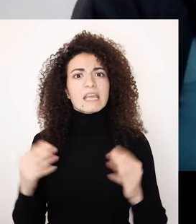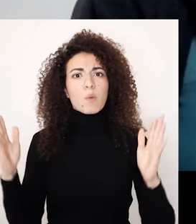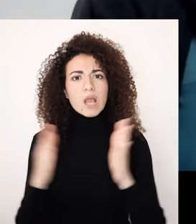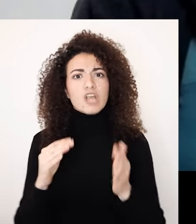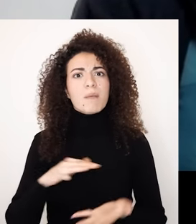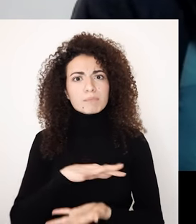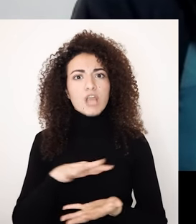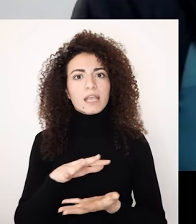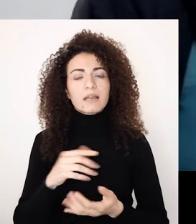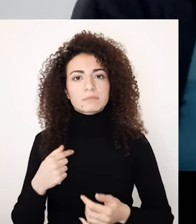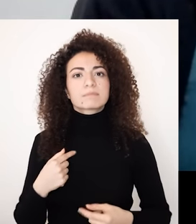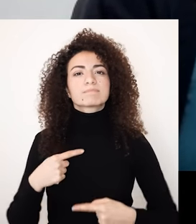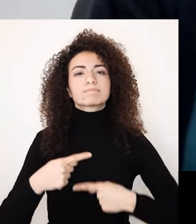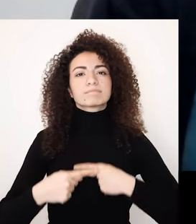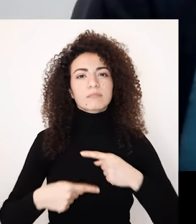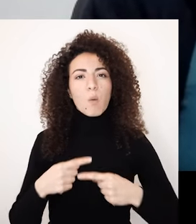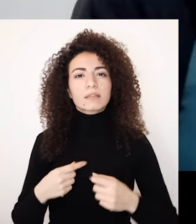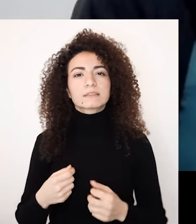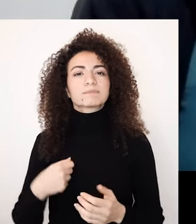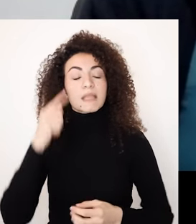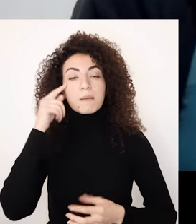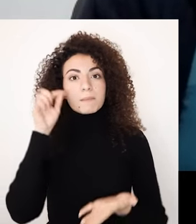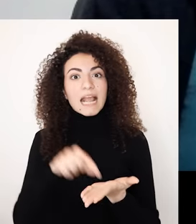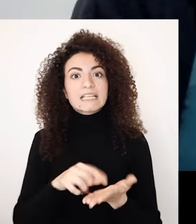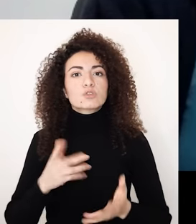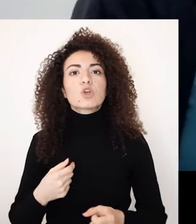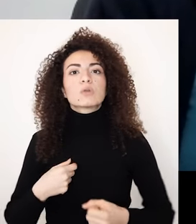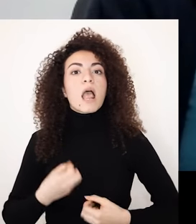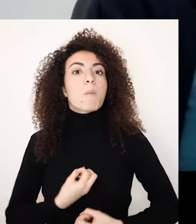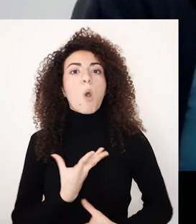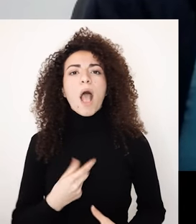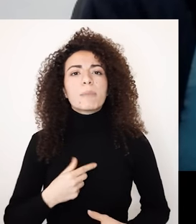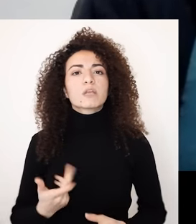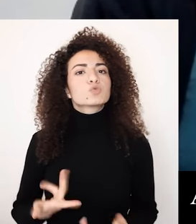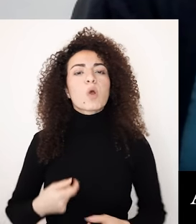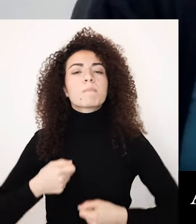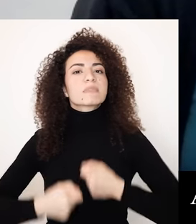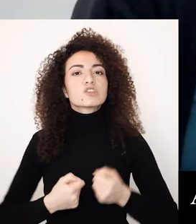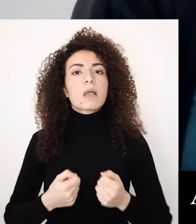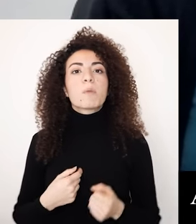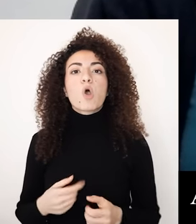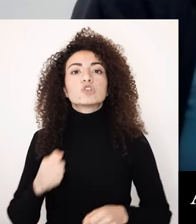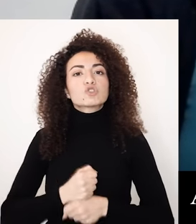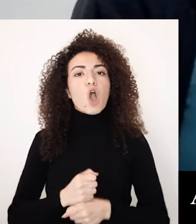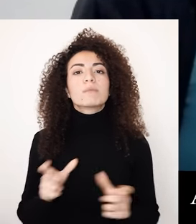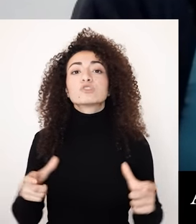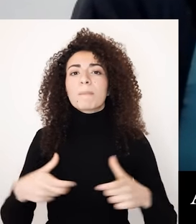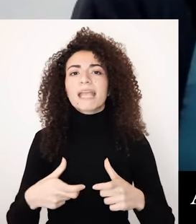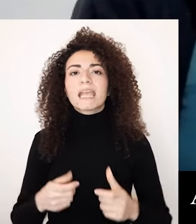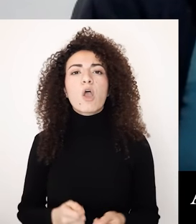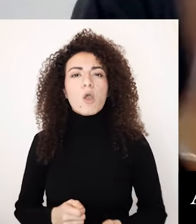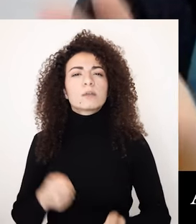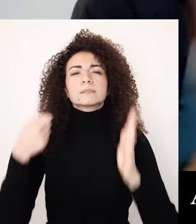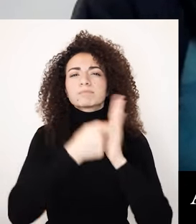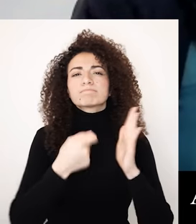لصعوبات هذه وقتها تعاوذني معانتها بالهواية التي تتعامل والعمل الجماعياتي وتجفع عن حقوق النتائذة بين